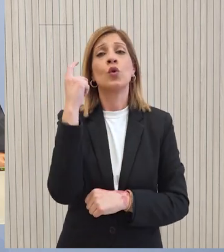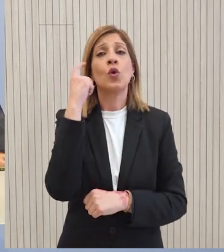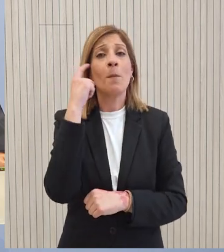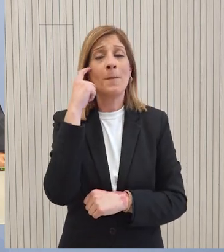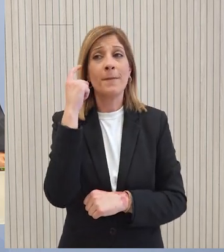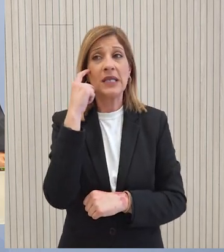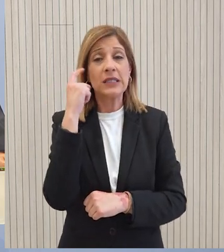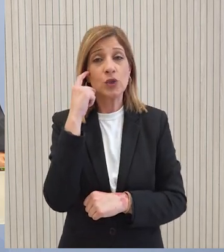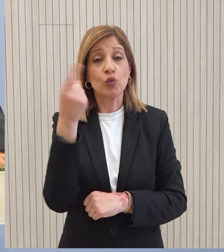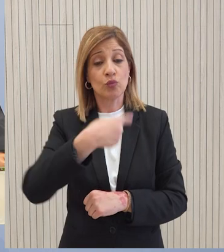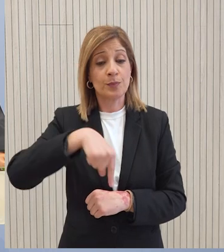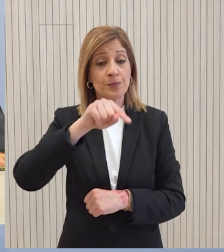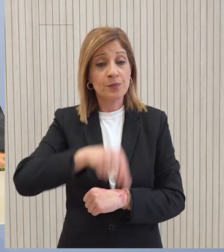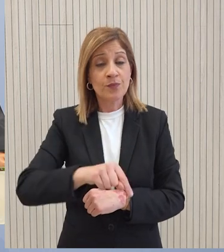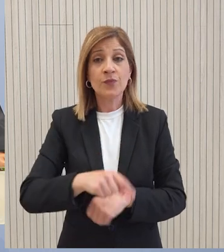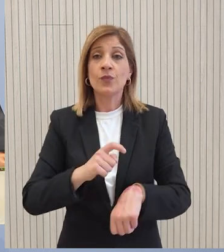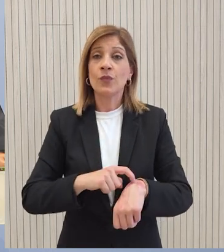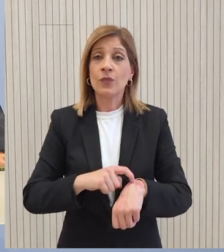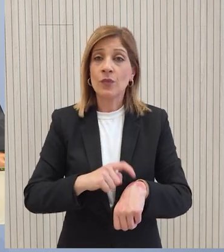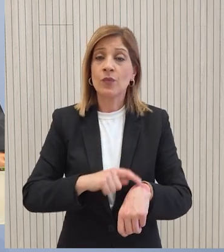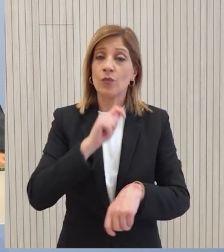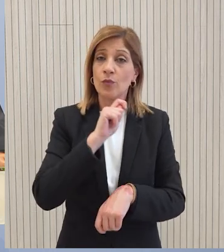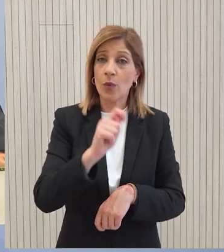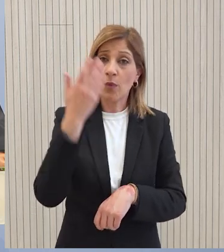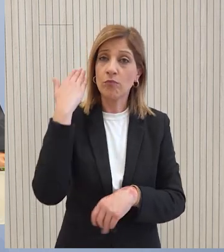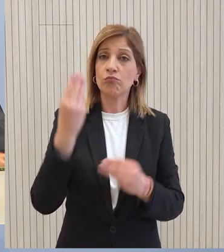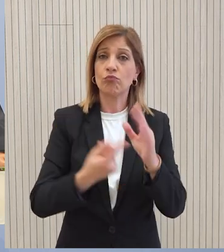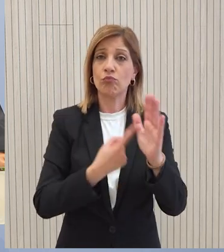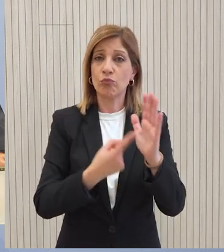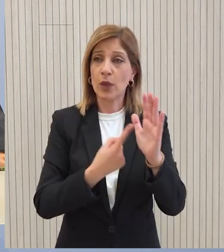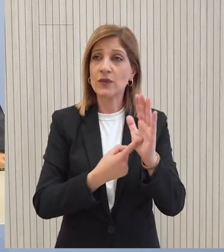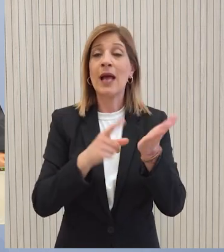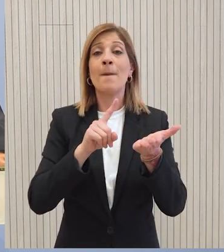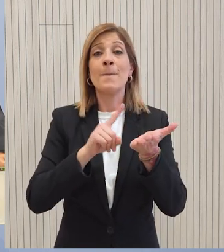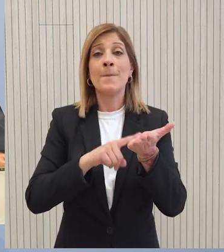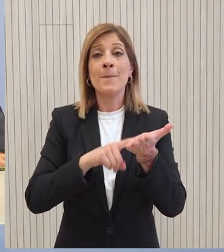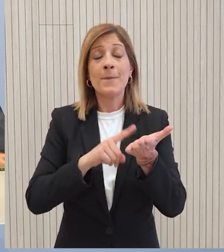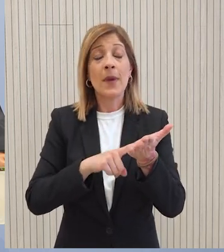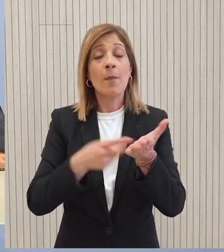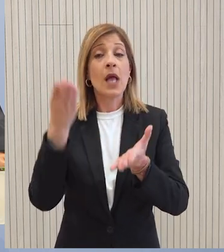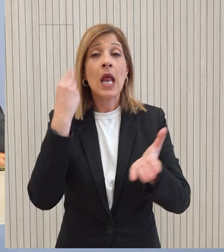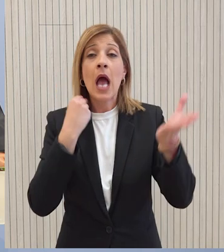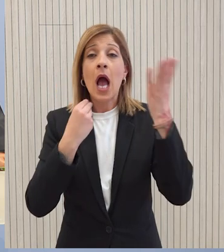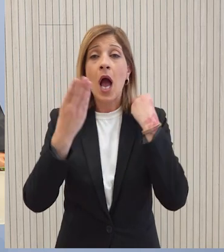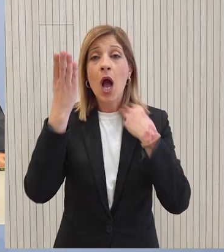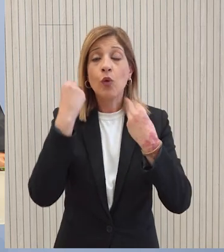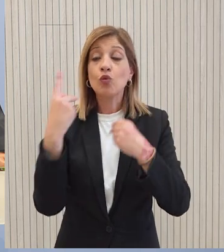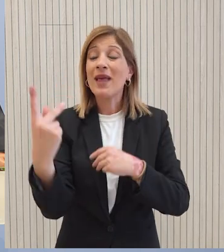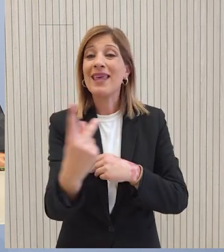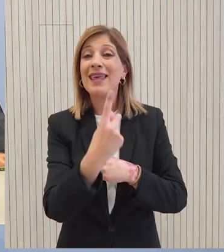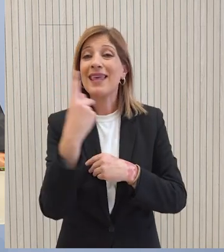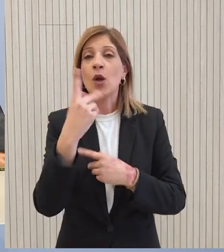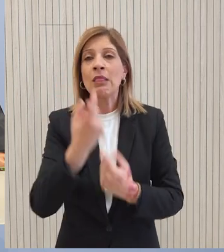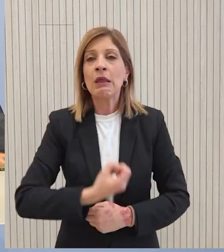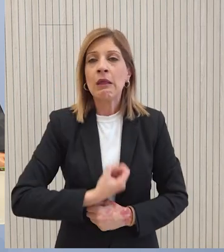και αν δεν κάνω λάθος αυτό τουλάχιστον έχει δηλώσει η πανελημμένα είναι ότι πρέπει να αφουγγραστούμε αυτά που λέει η κοινωνία και αυτό